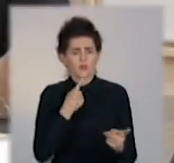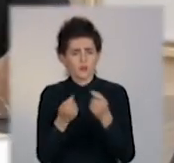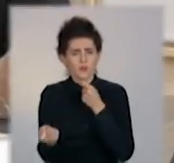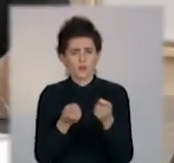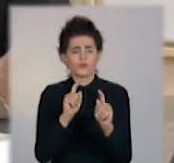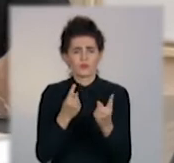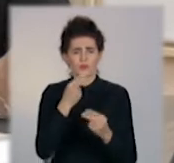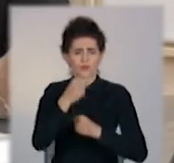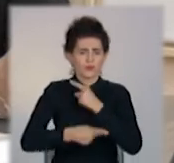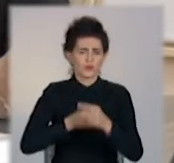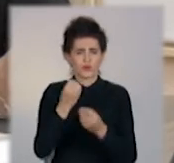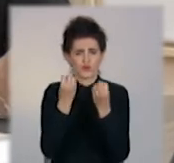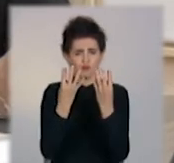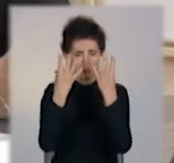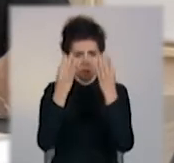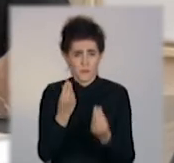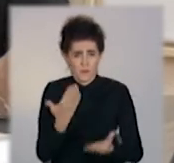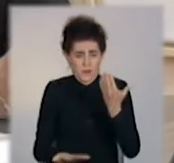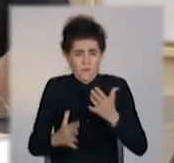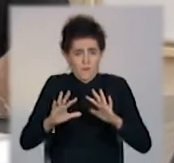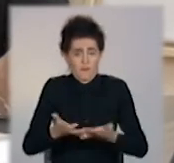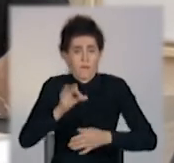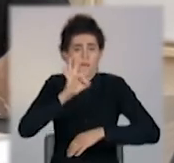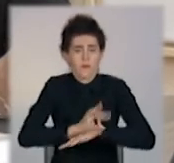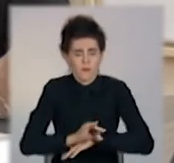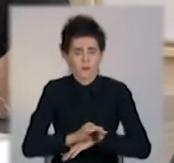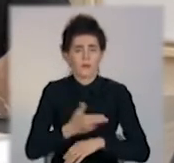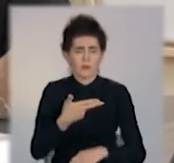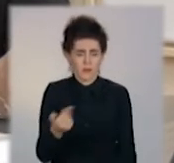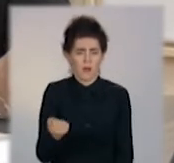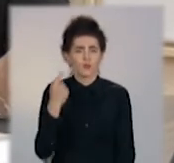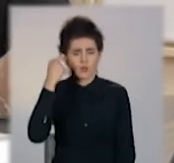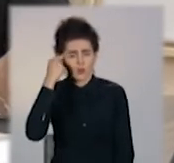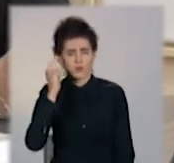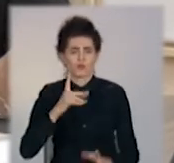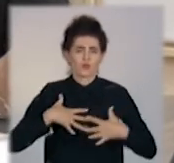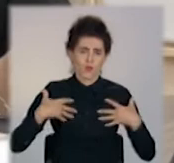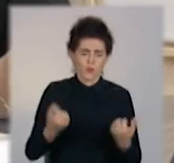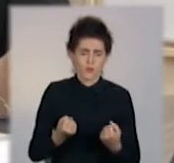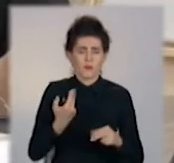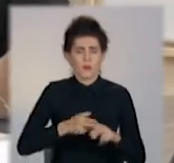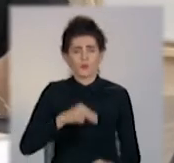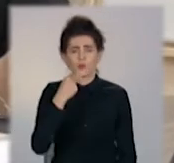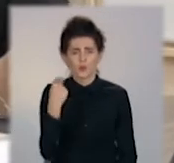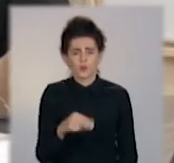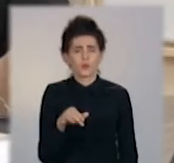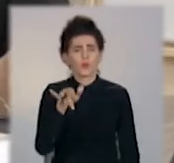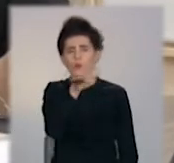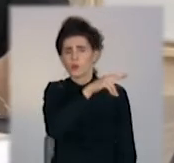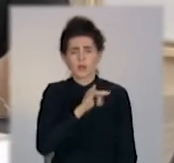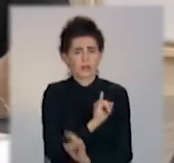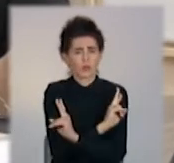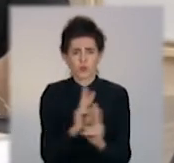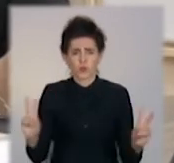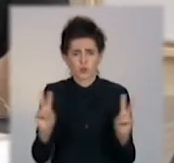Через 14 днів, якщо ви будете здорові, тоді можна говорити, що ви здорові. Пожалуйста, не треба ходити, не треба